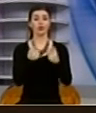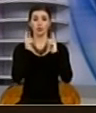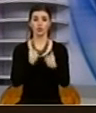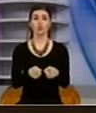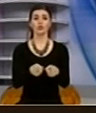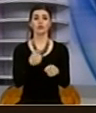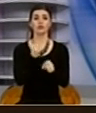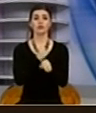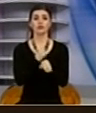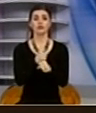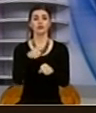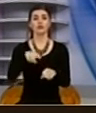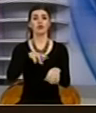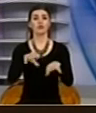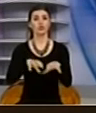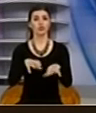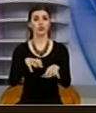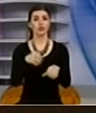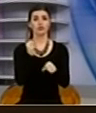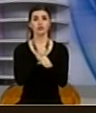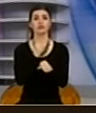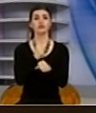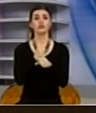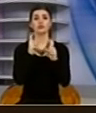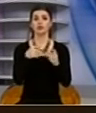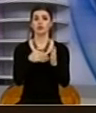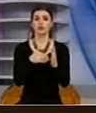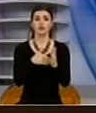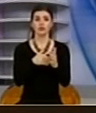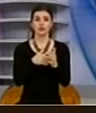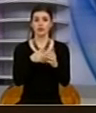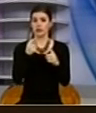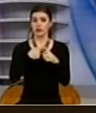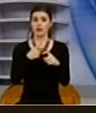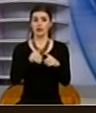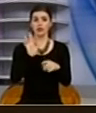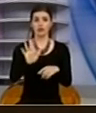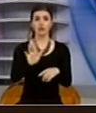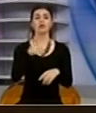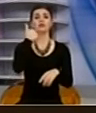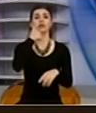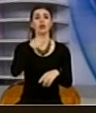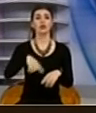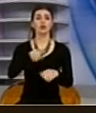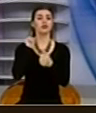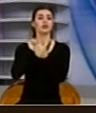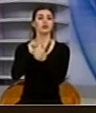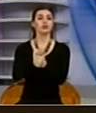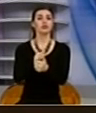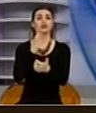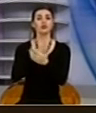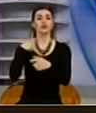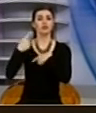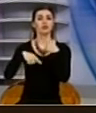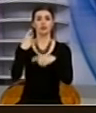të kësaj puntorit përkacish kryetarin dhe nën kryetarin e sindikatës të puntorve të rëtëkës, nga se sindikatat historikisht kanë treguar se